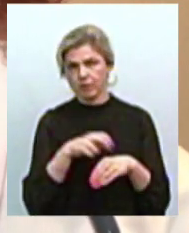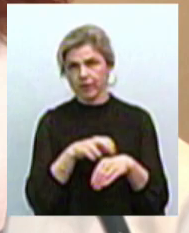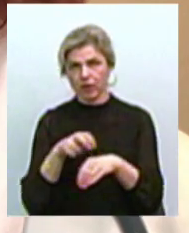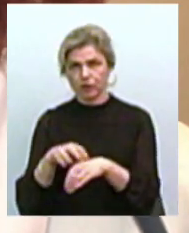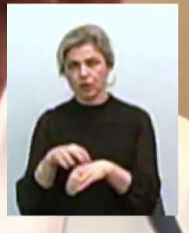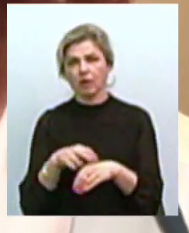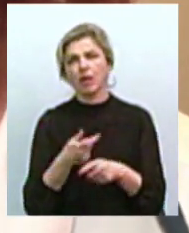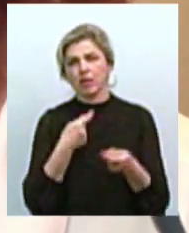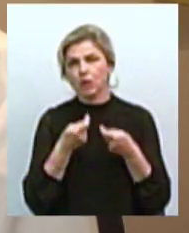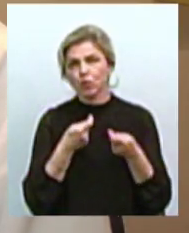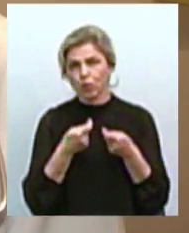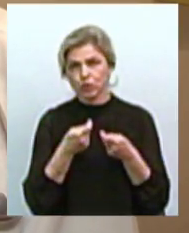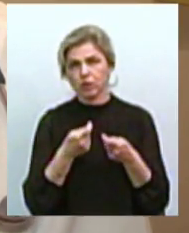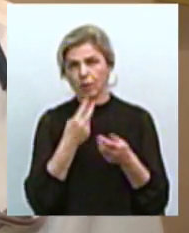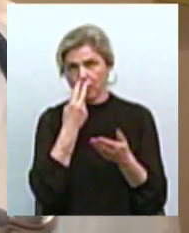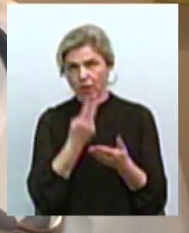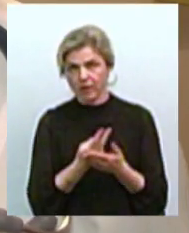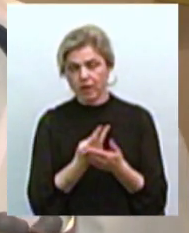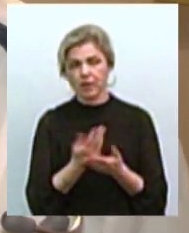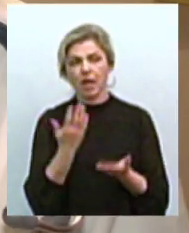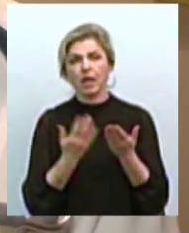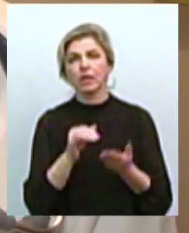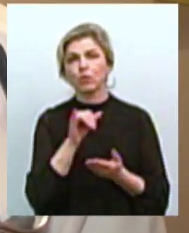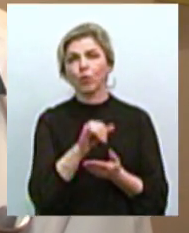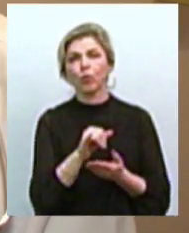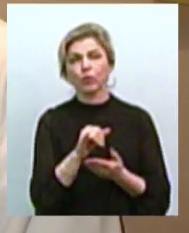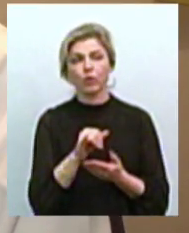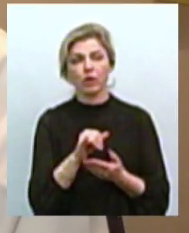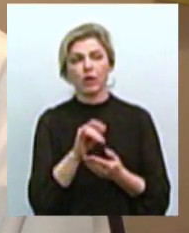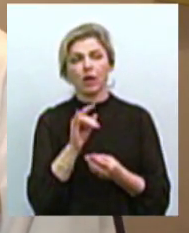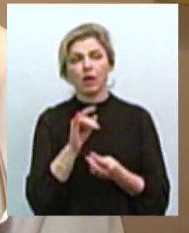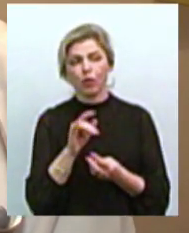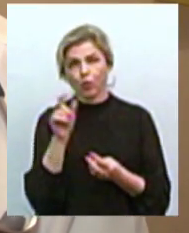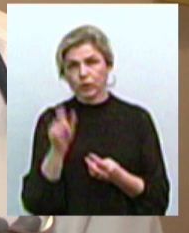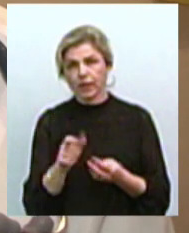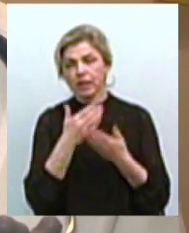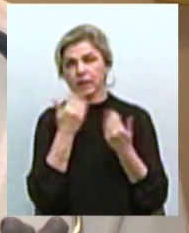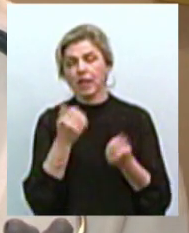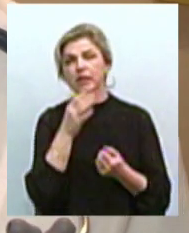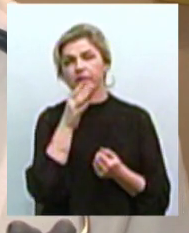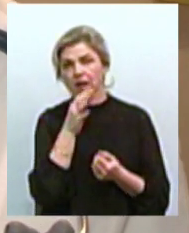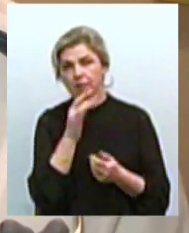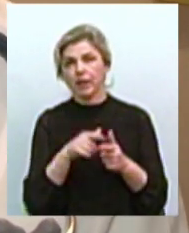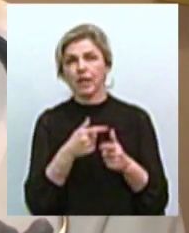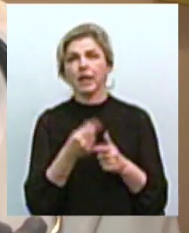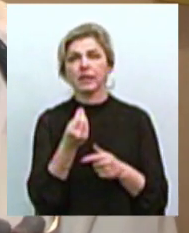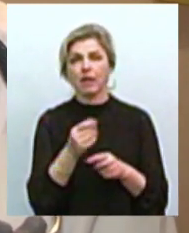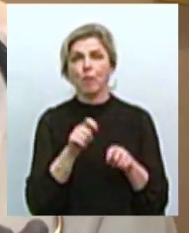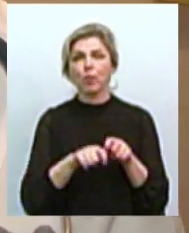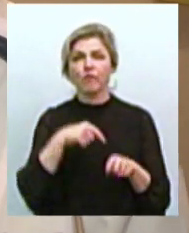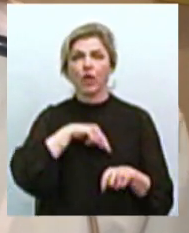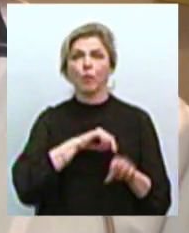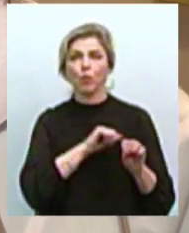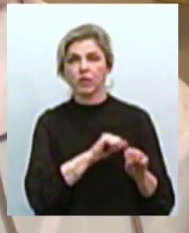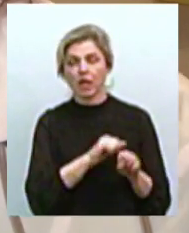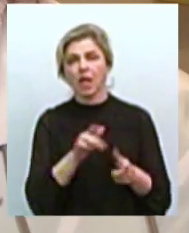настороженість проявляють. Якщо у людини немає часу або грошей, або ще чогось, щоб йти перевіряти імунітет, але вона